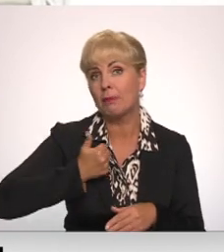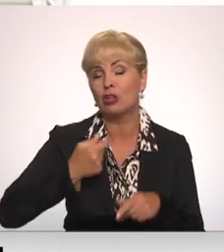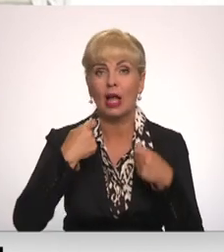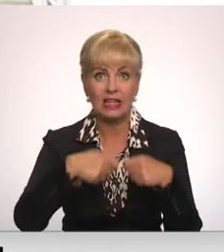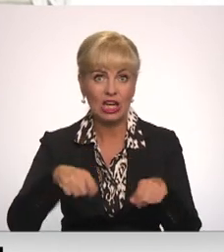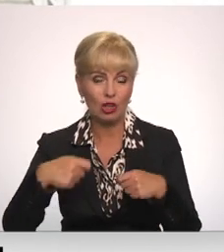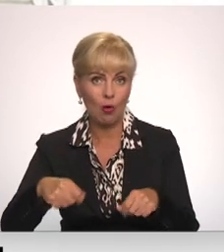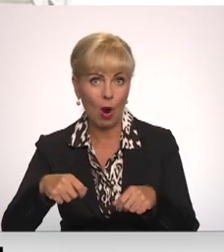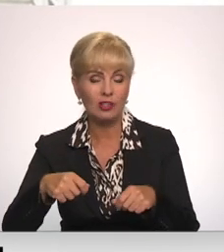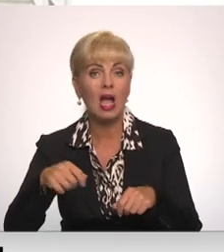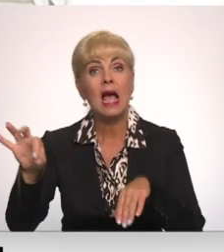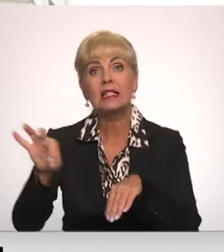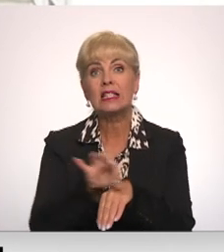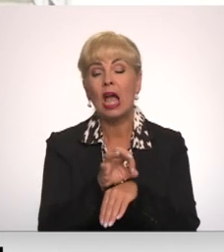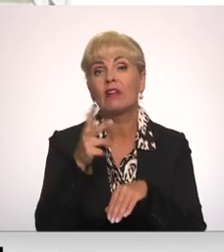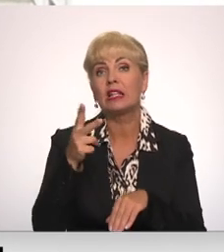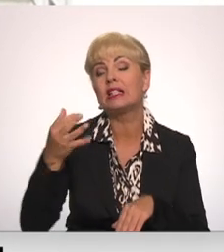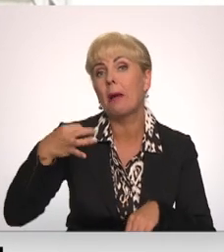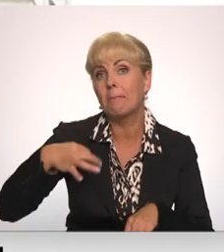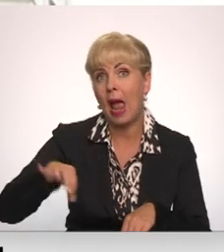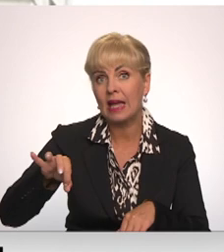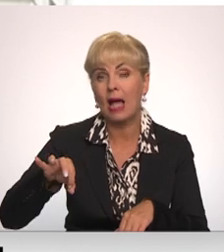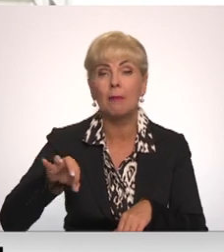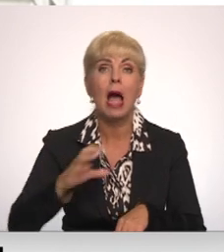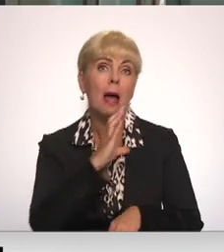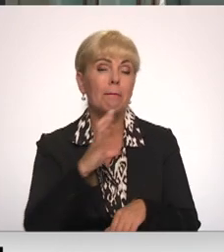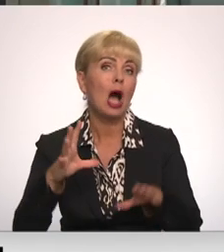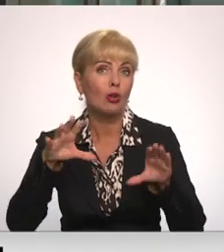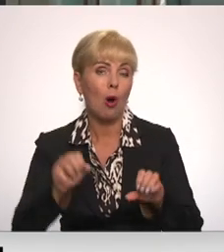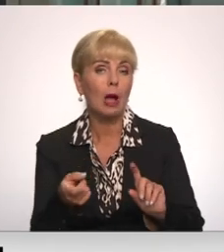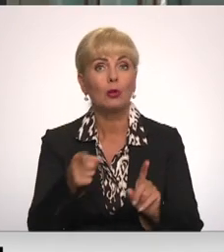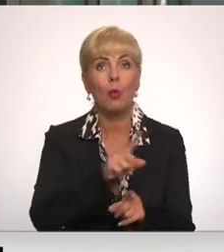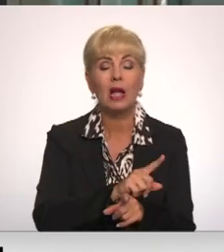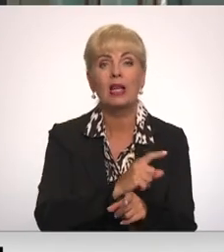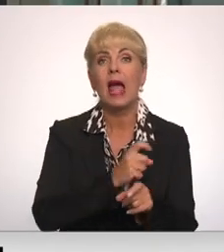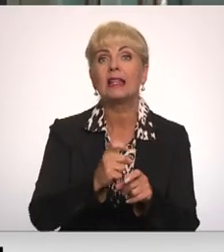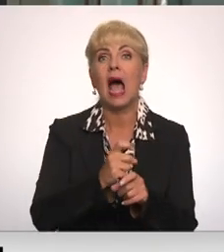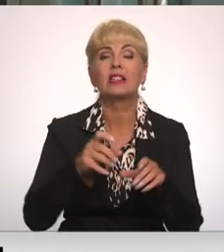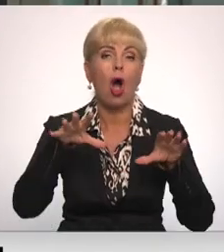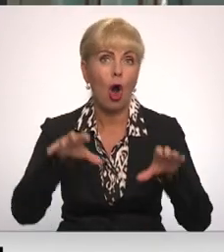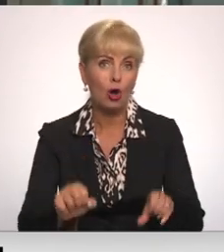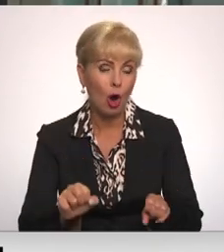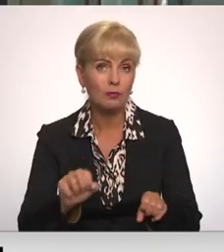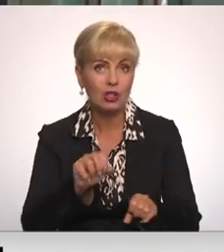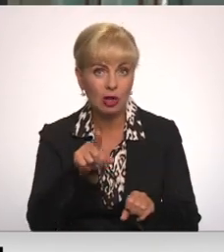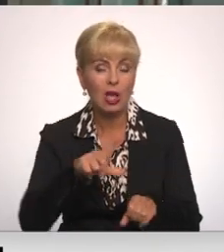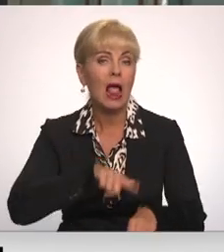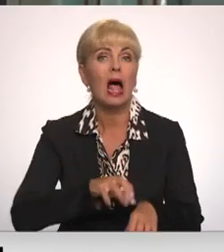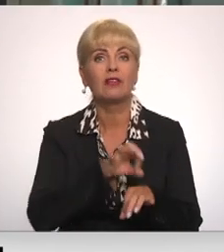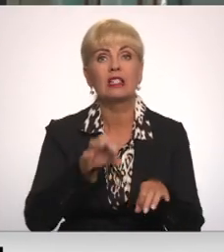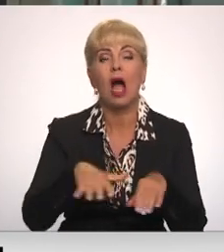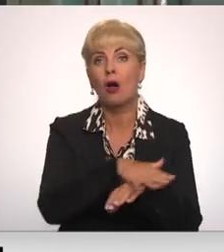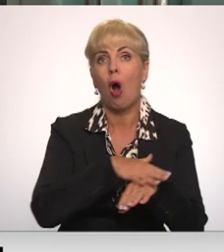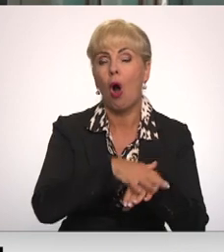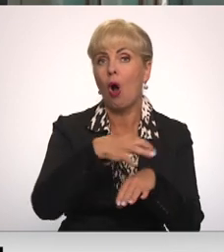Ehils Dons ar sievu un trim meitām. Kad padomju okupāciju nomainīja nacistiskā okupāciju, Latvijā sākās holokausts, un